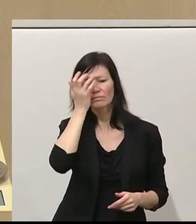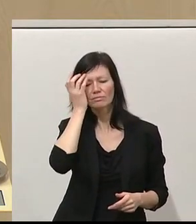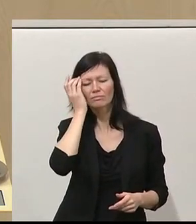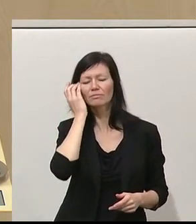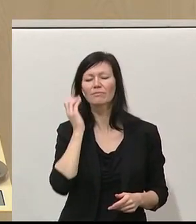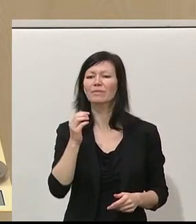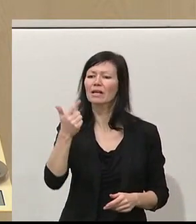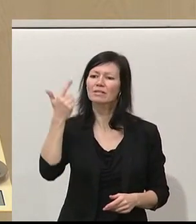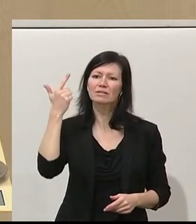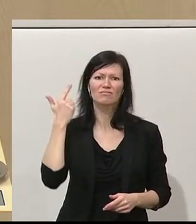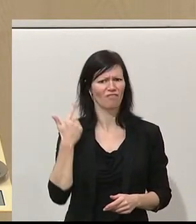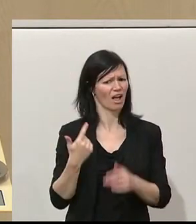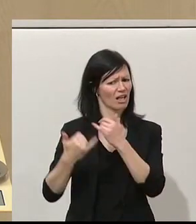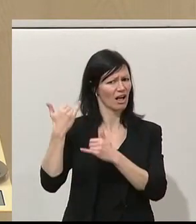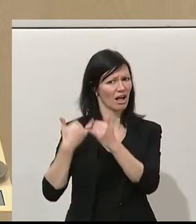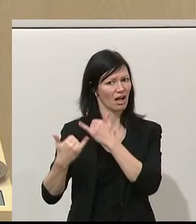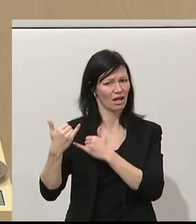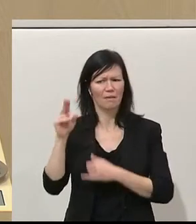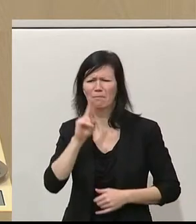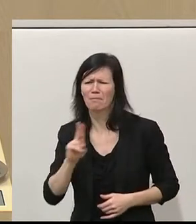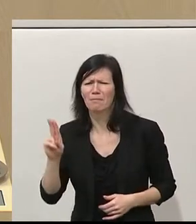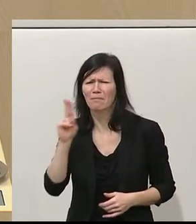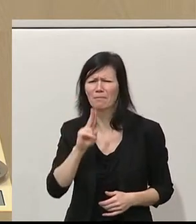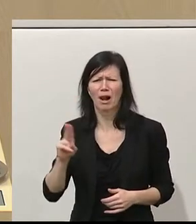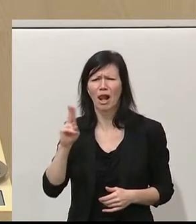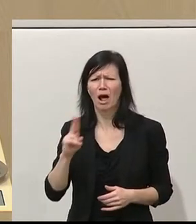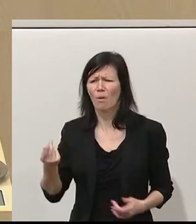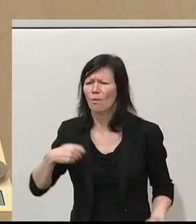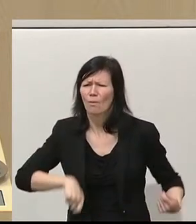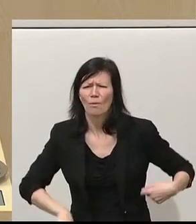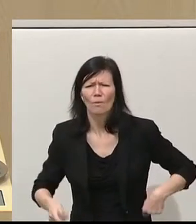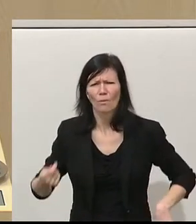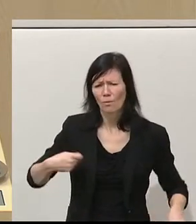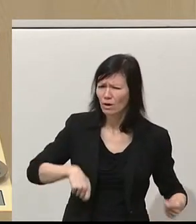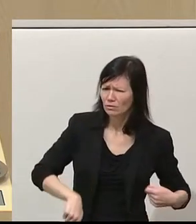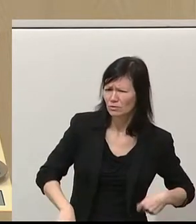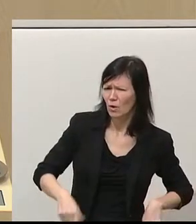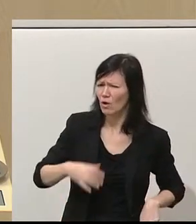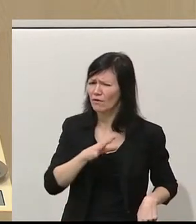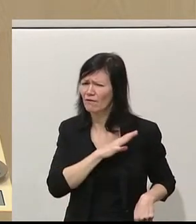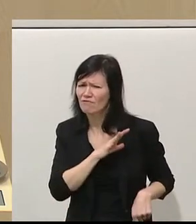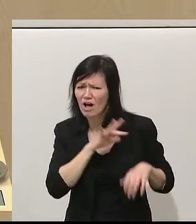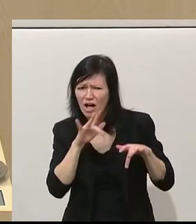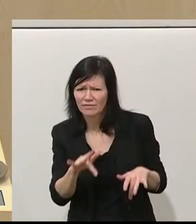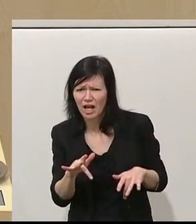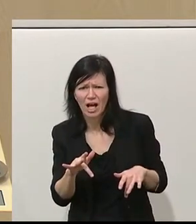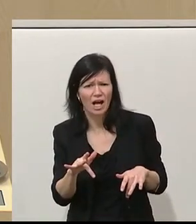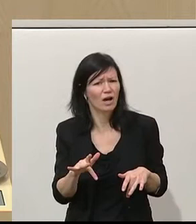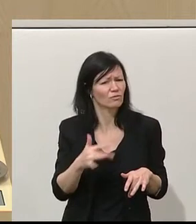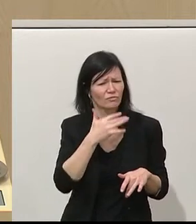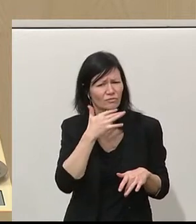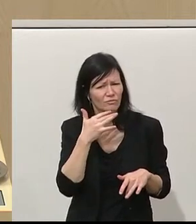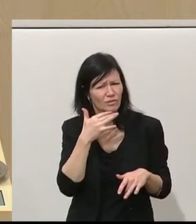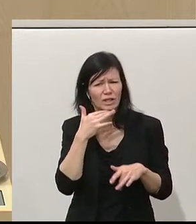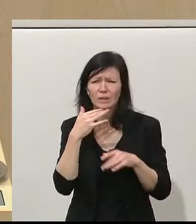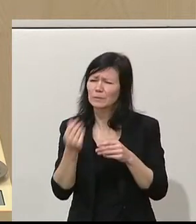Jahre und blauen Affären und Korruptionsanfälligkeiten hier dringend etwas gemacht werden